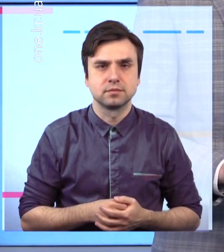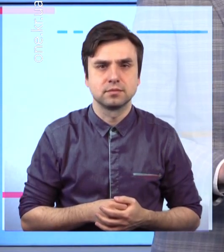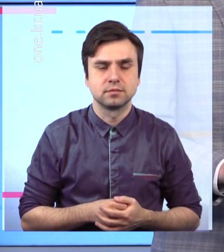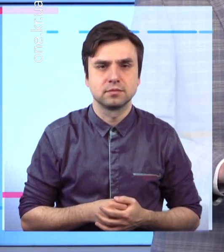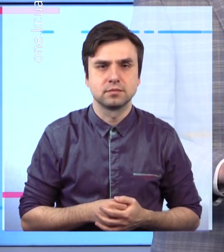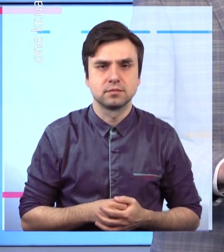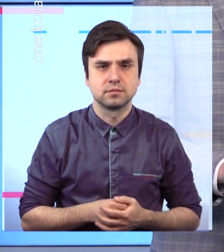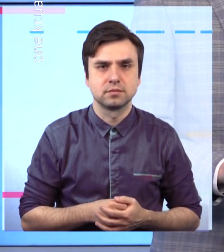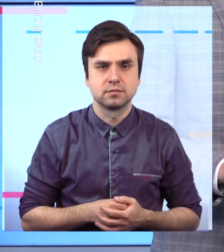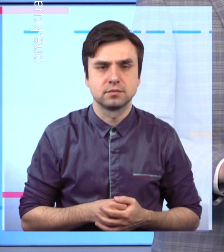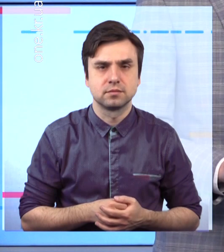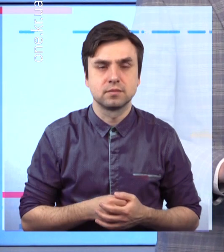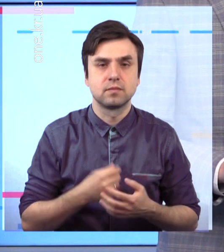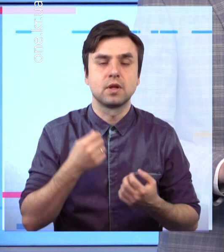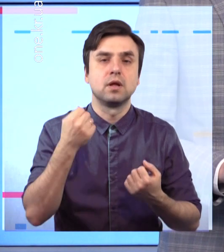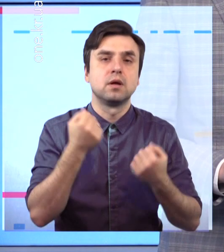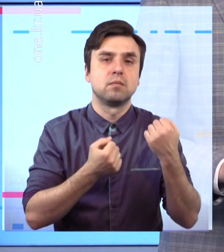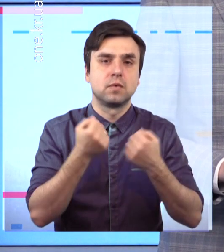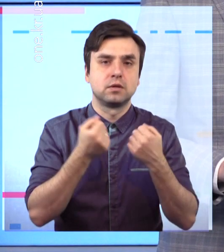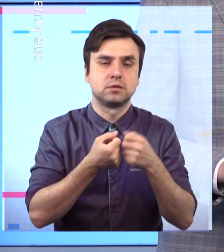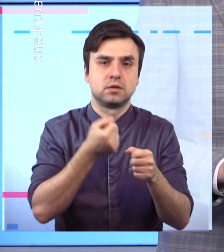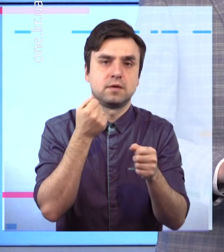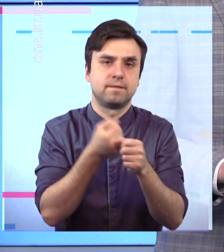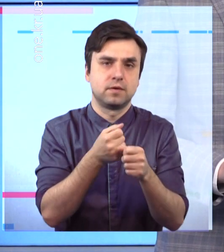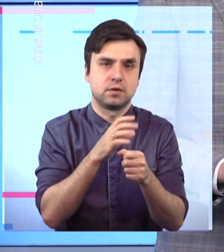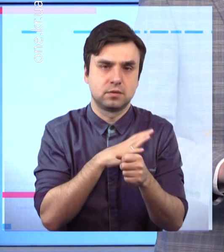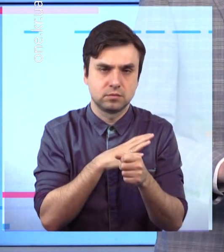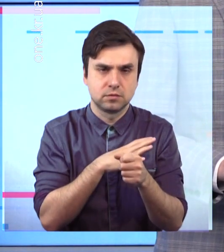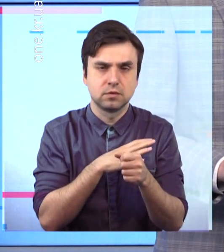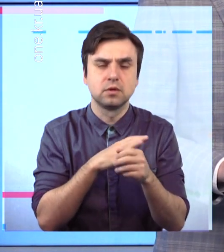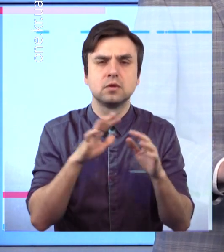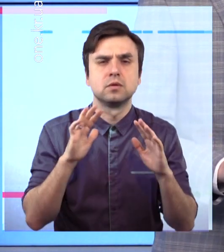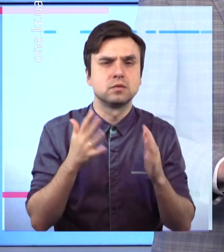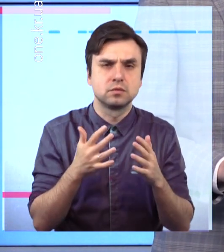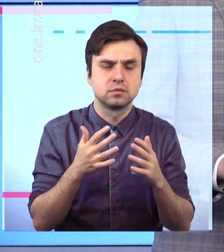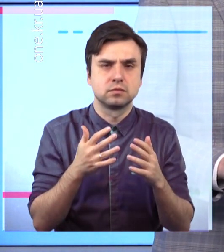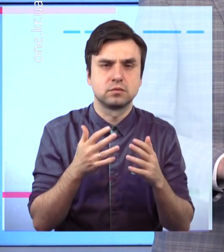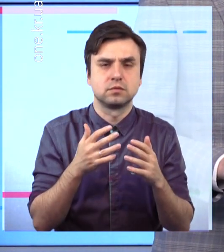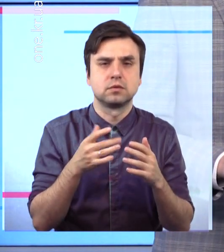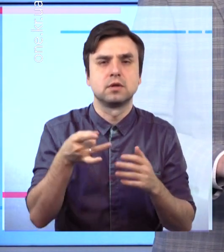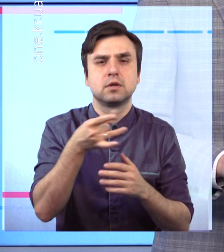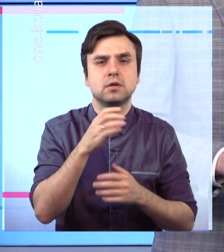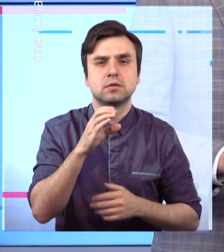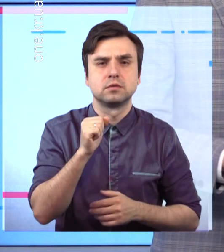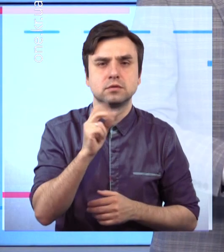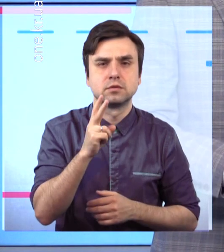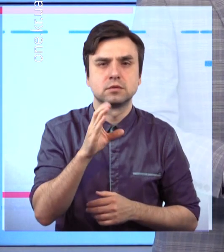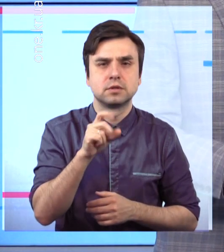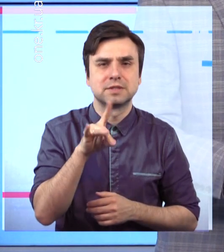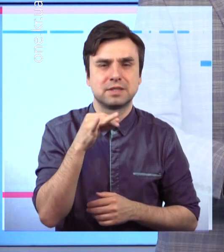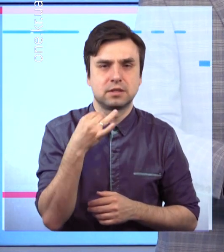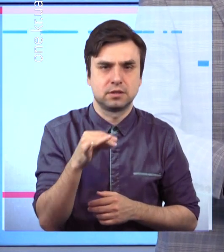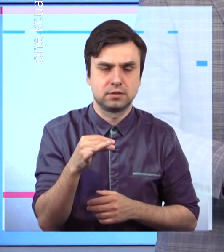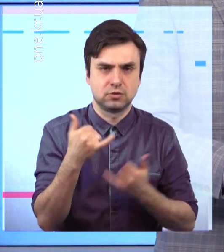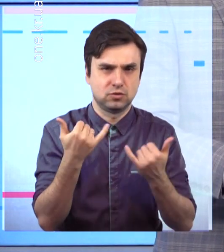Вилетів на тротуар та врізався у стов. Дорожня транспортна пригода сталася в день в Саксиганському районі. Автомобіль ВАЗ з